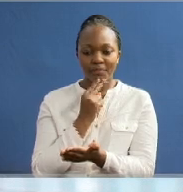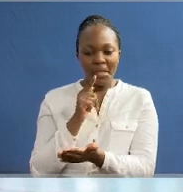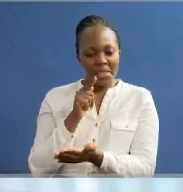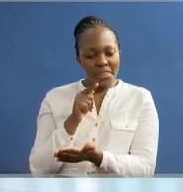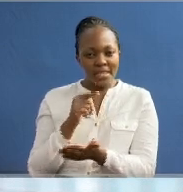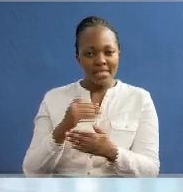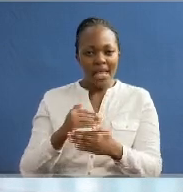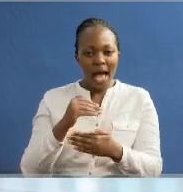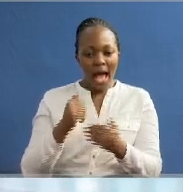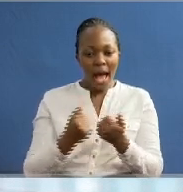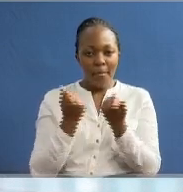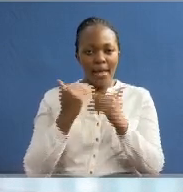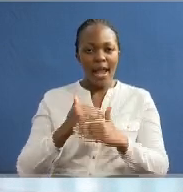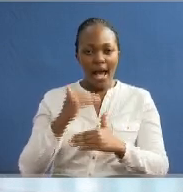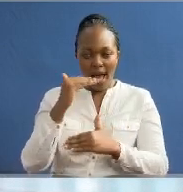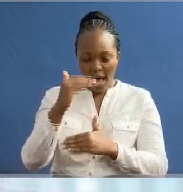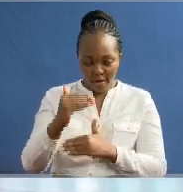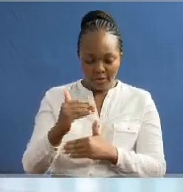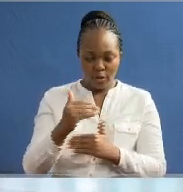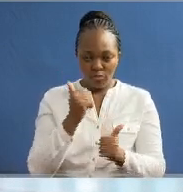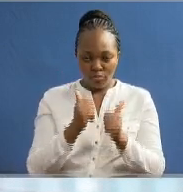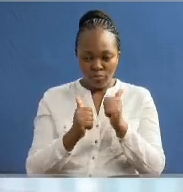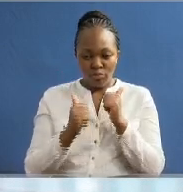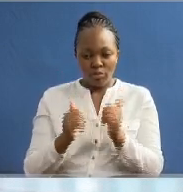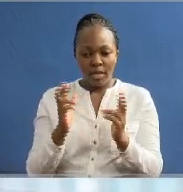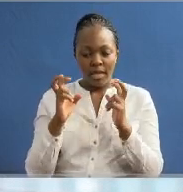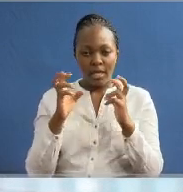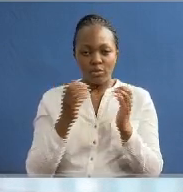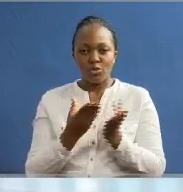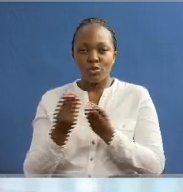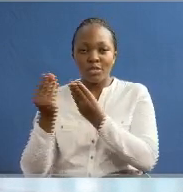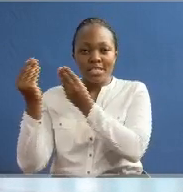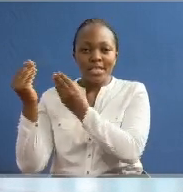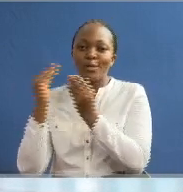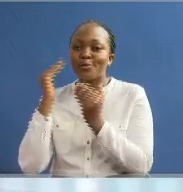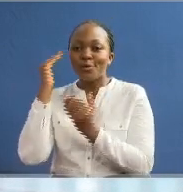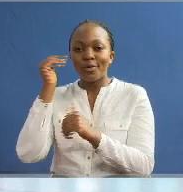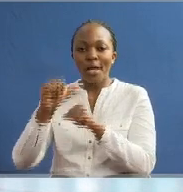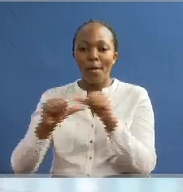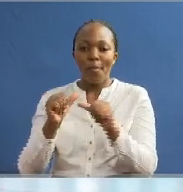Liweza kuwasilisho makamani kupinga hatuwa ya governor Songko kumteua naibu gavana.